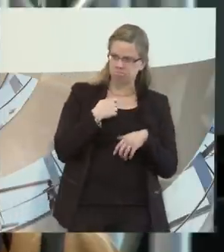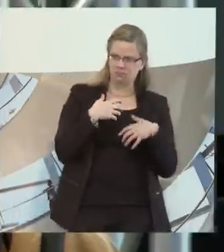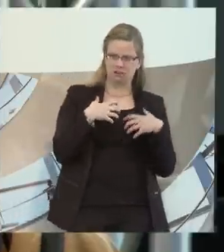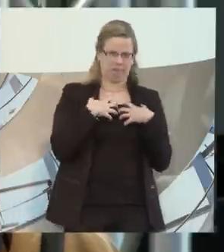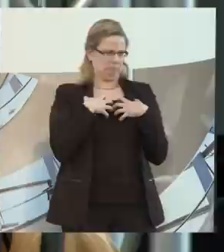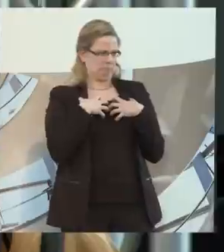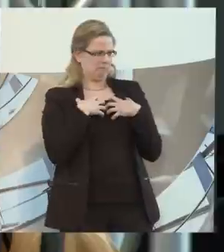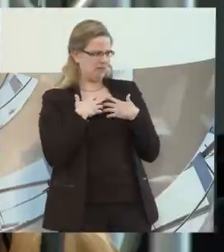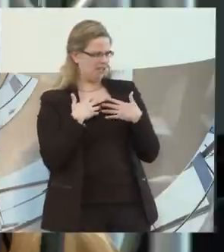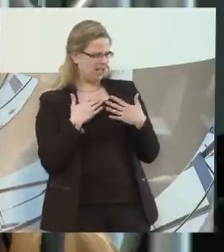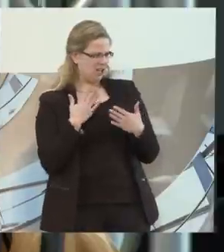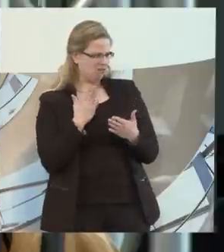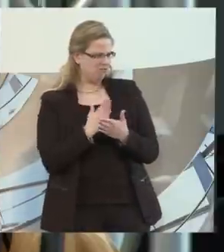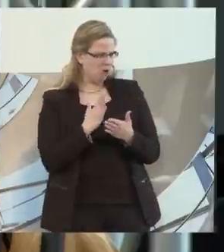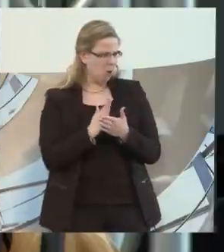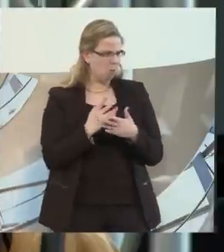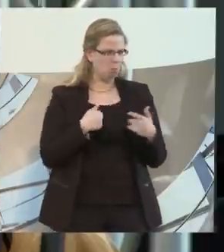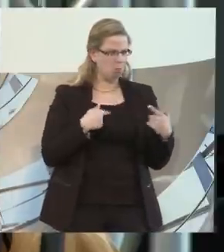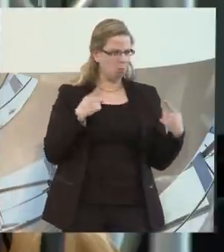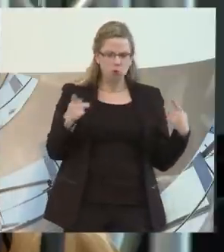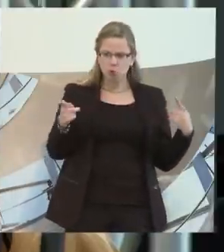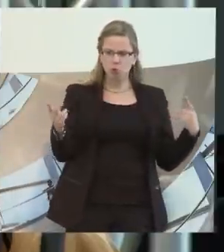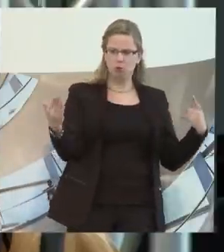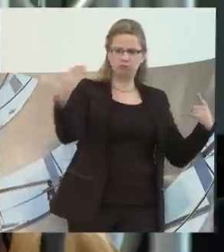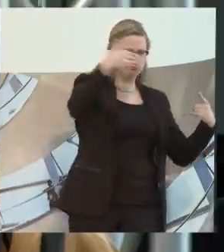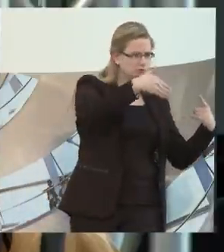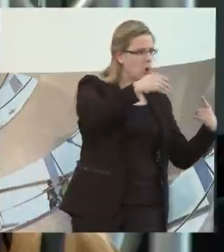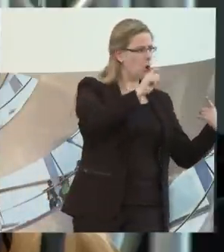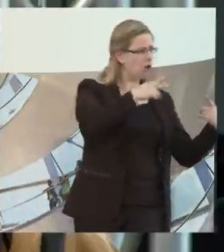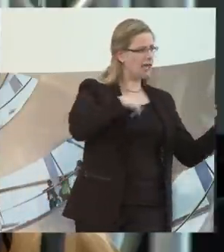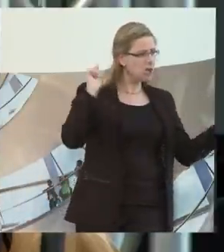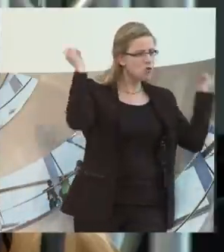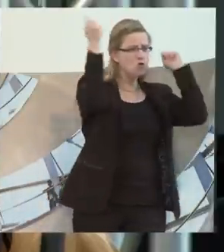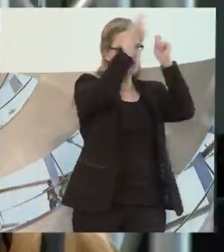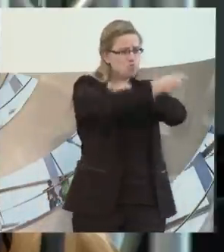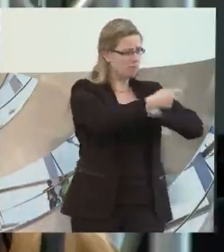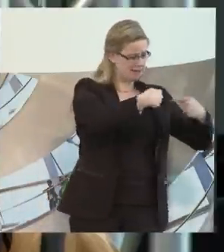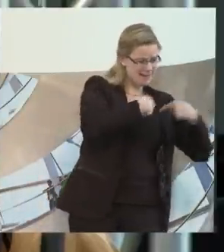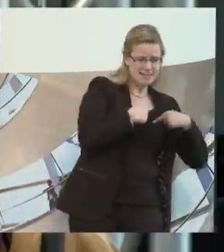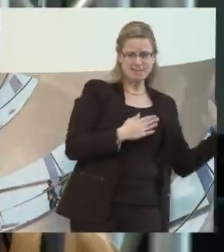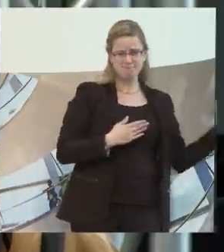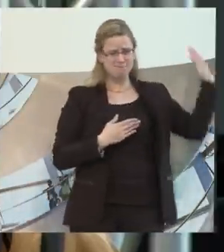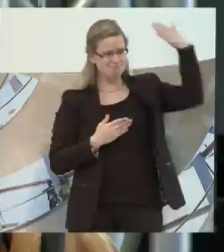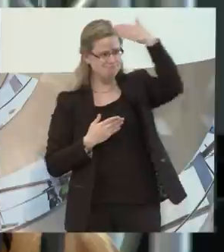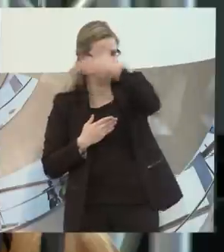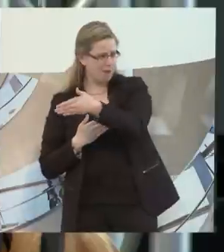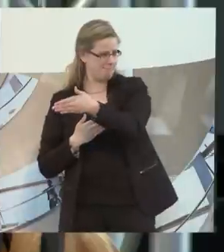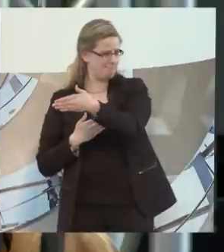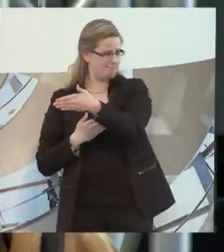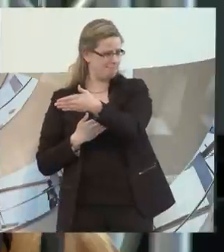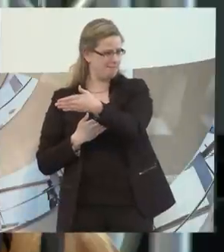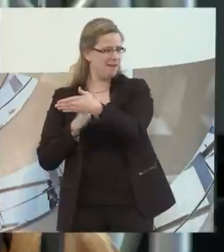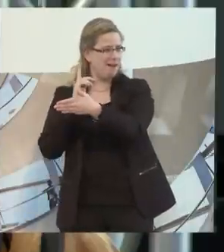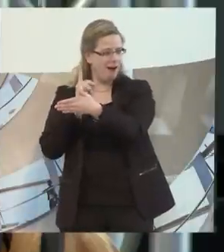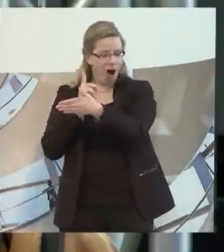wenn der Prophet nicht zum Berg kommt, dann kommt der Berg zum Propheten. Allerdings mit der Vorausgabe, wenn